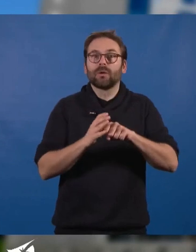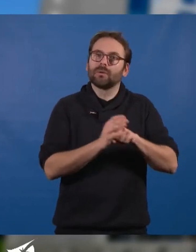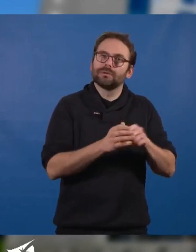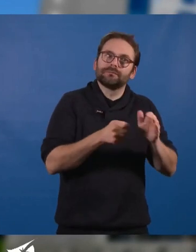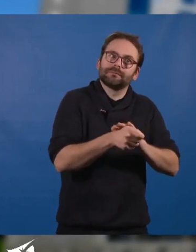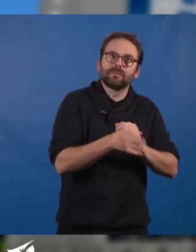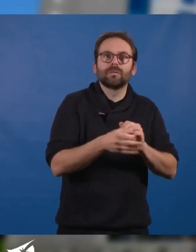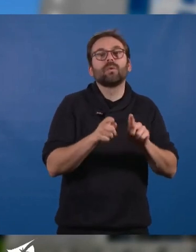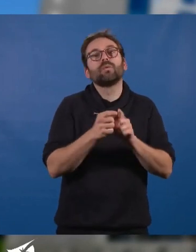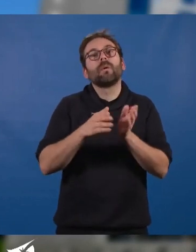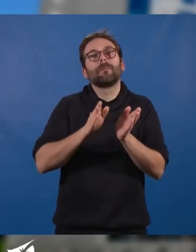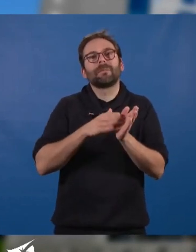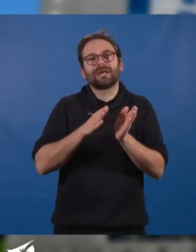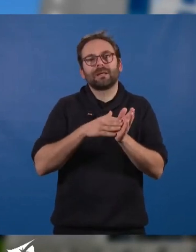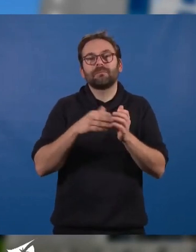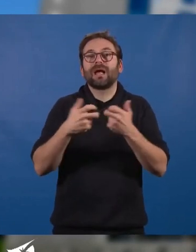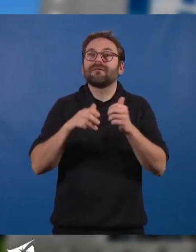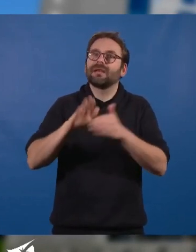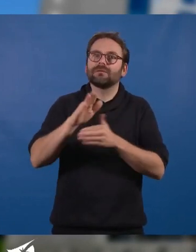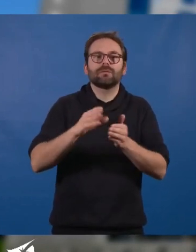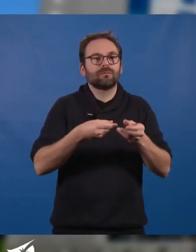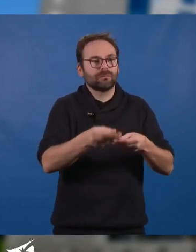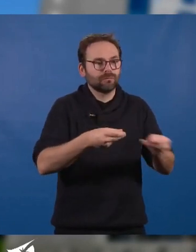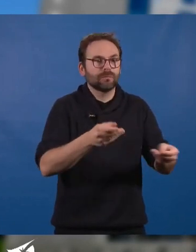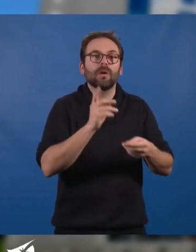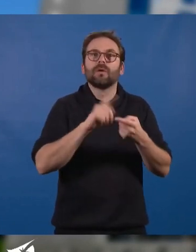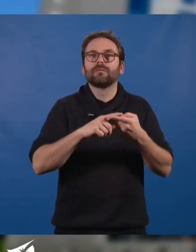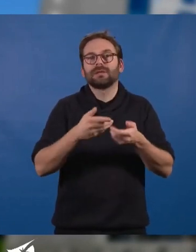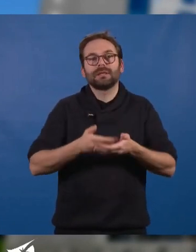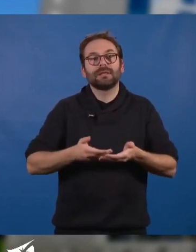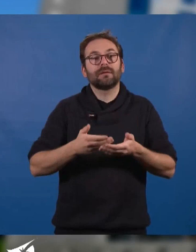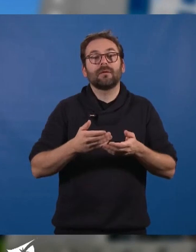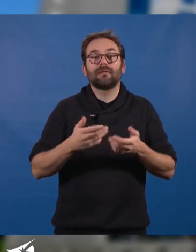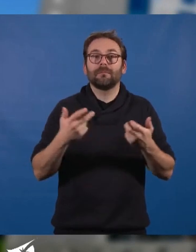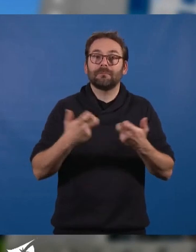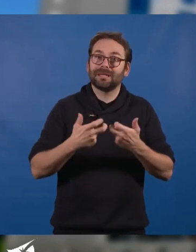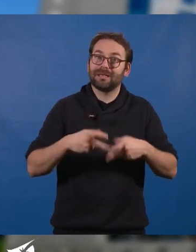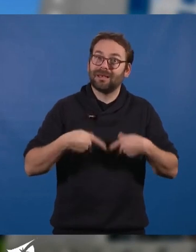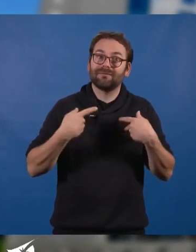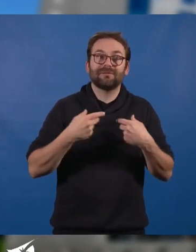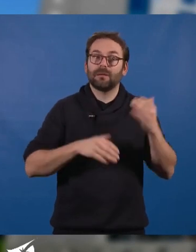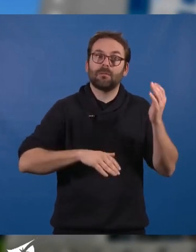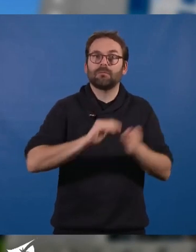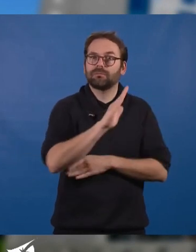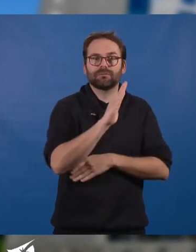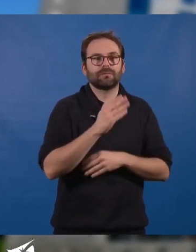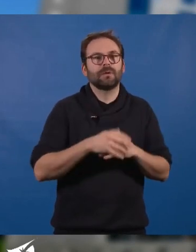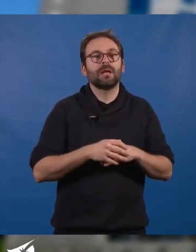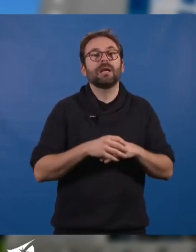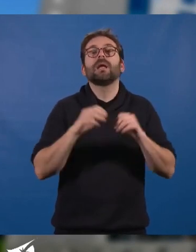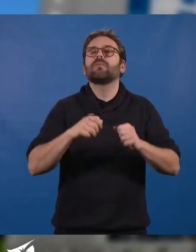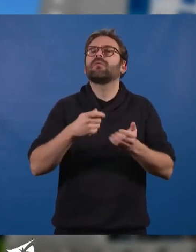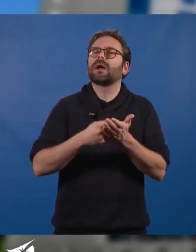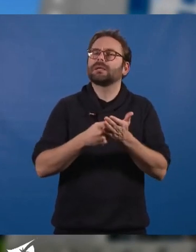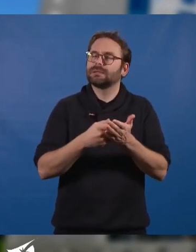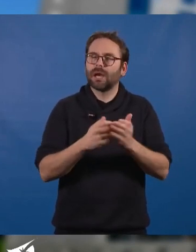versement d'une prime inflation pour faire face aux coûts de la vie qui explose. Et si l'augmentation du pouvoir d'achat de nos agents est